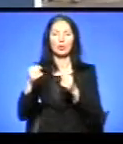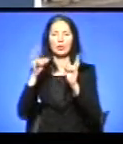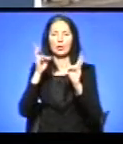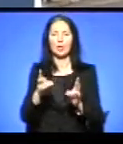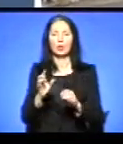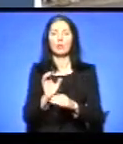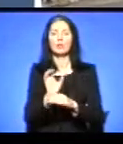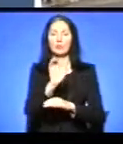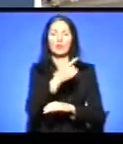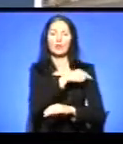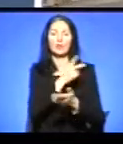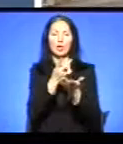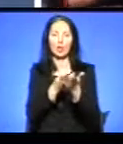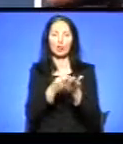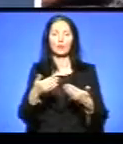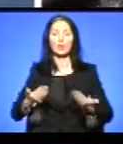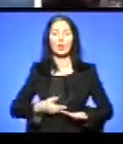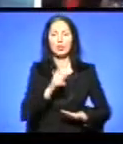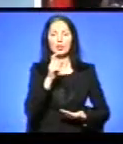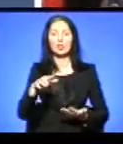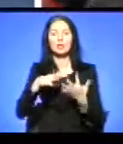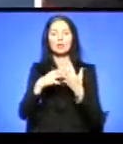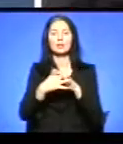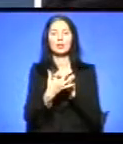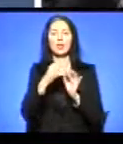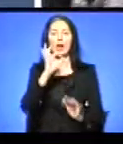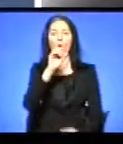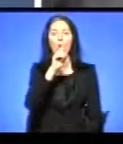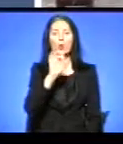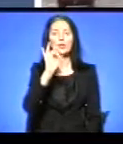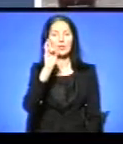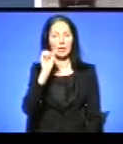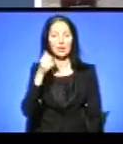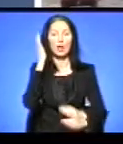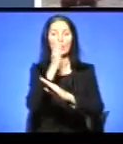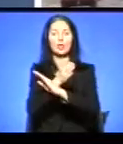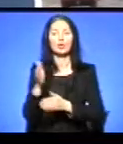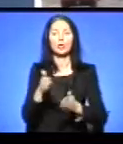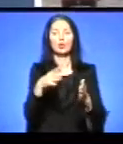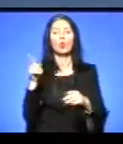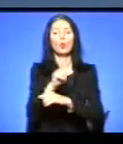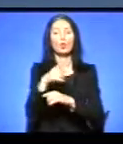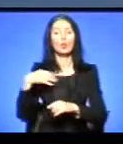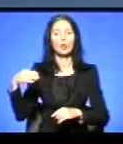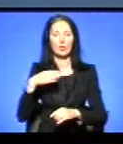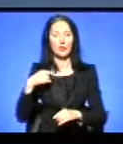Жителі села Озерна перекрили дорогу Тернопіль-Львів, вимагали облаштування у селі пішохідного переходу.